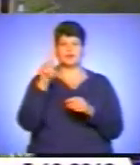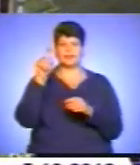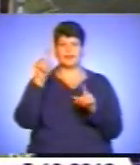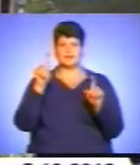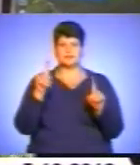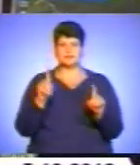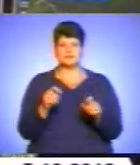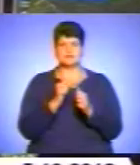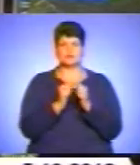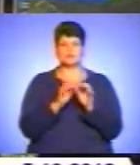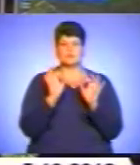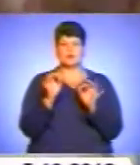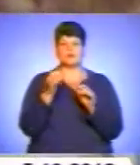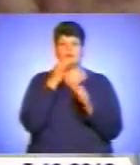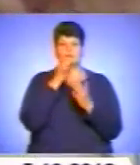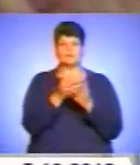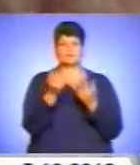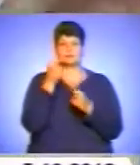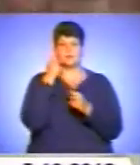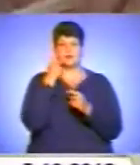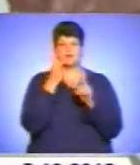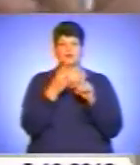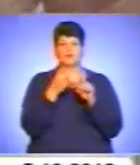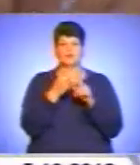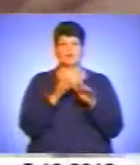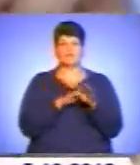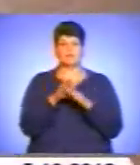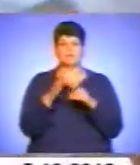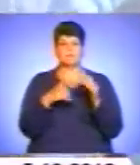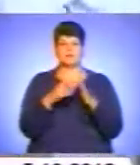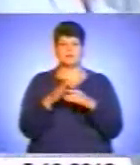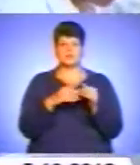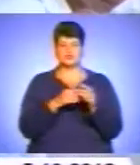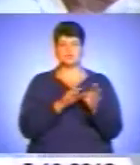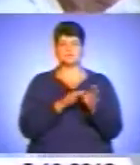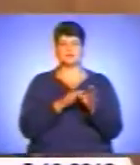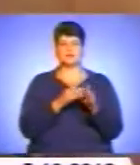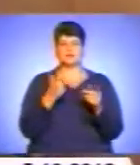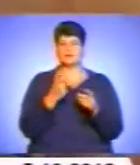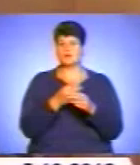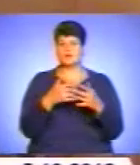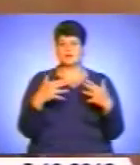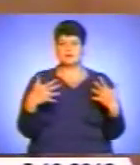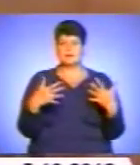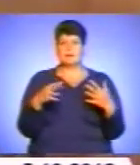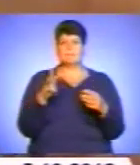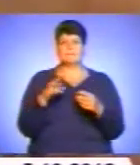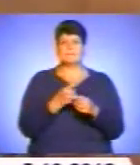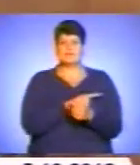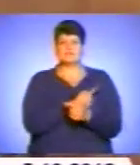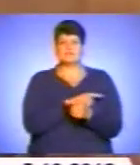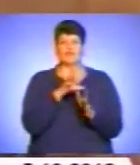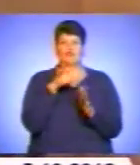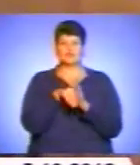правильну відповідь отримав бал. Другий тур – виконання практичних маніпуляцій з наступних дисциплін – медсестинство у внутрішній